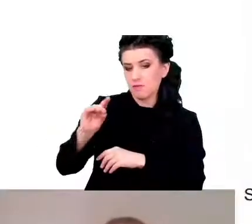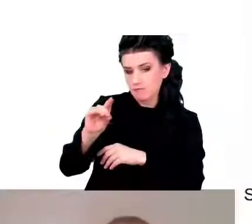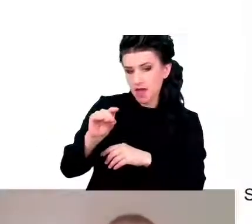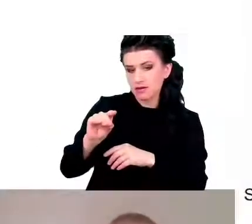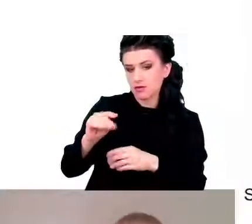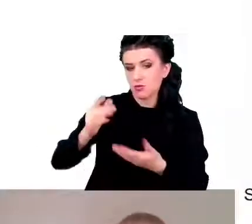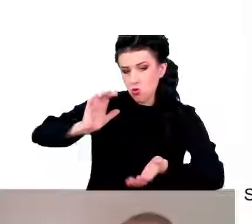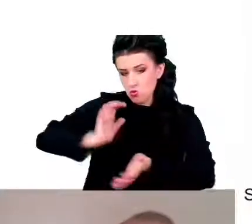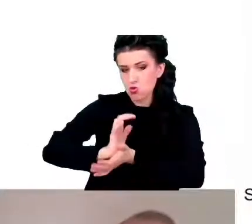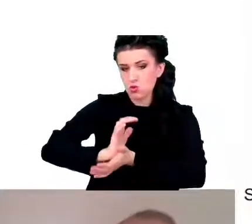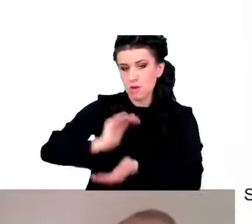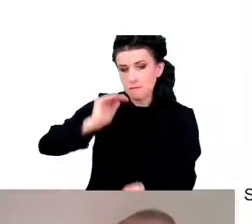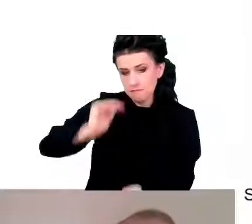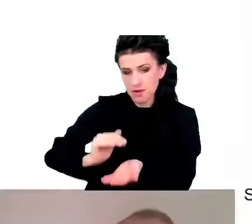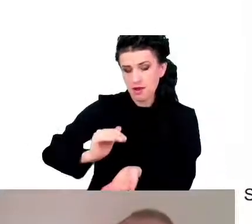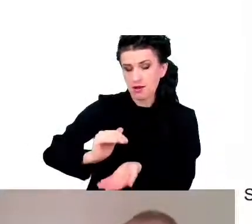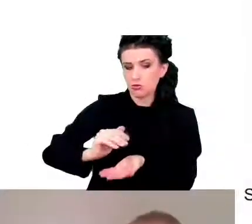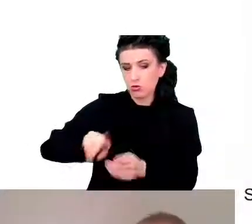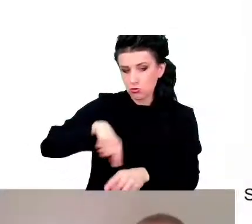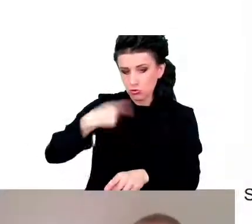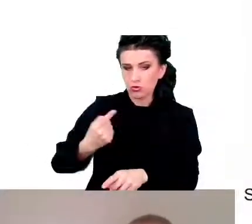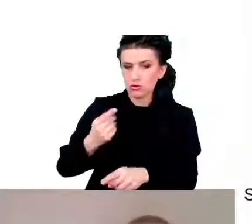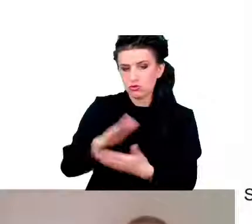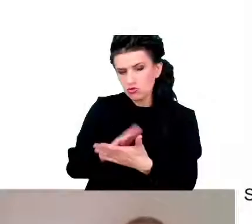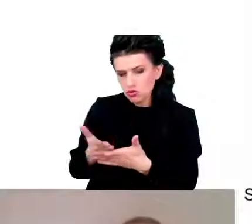dłużej, ale średnio jest to 13 lat.